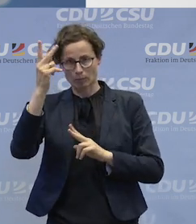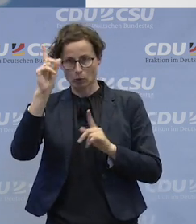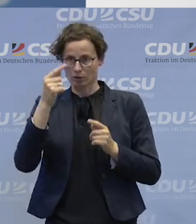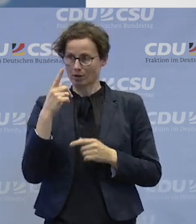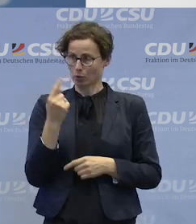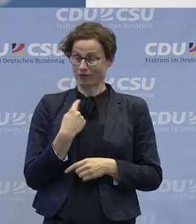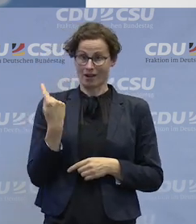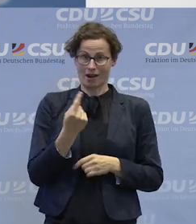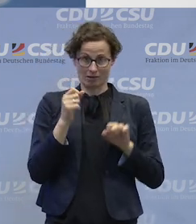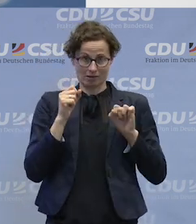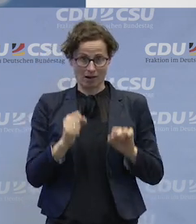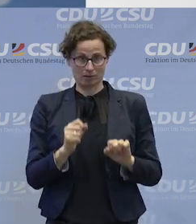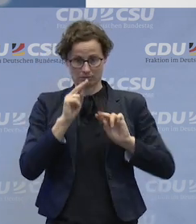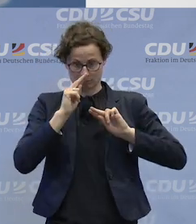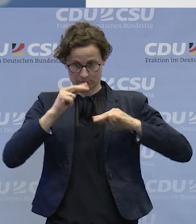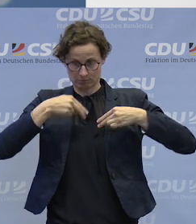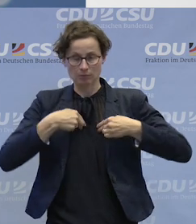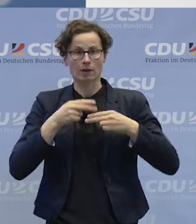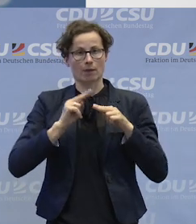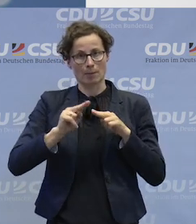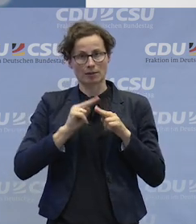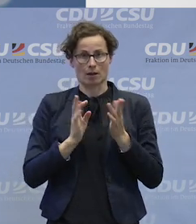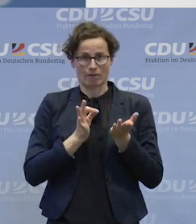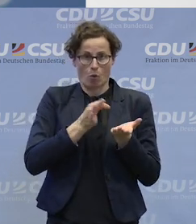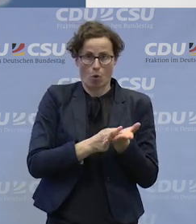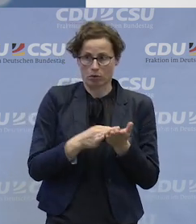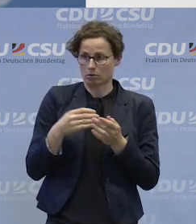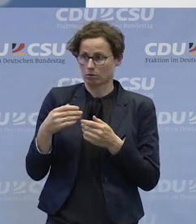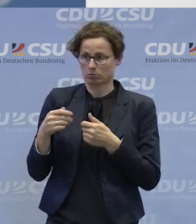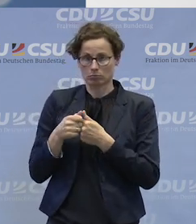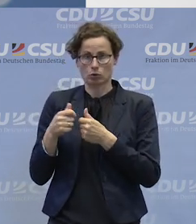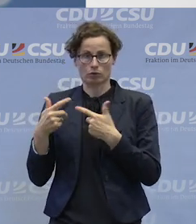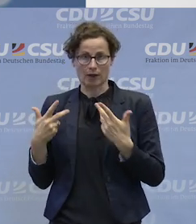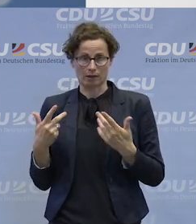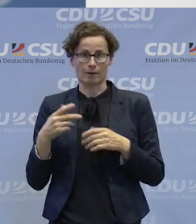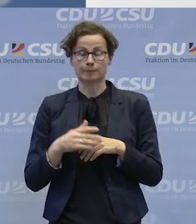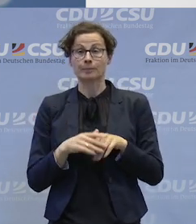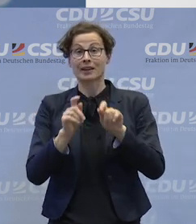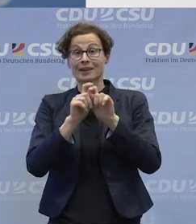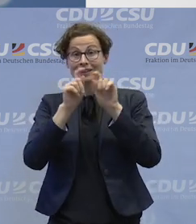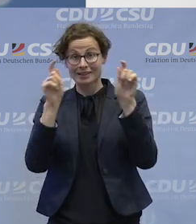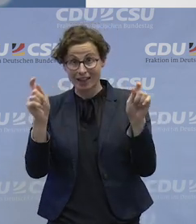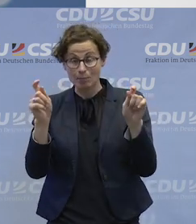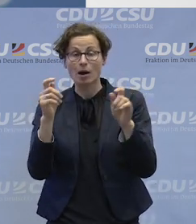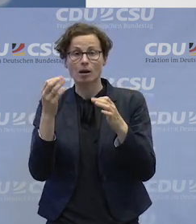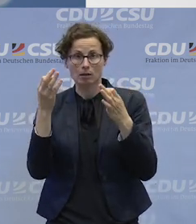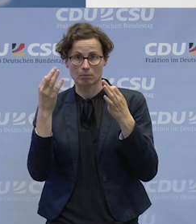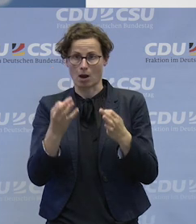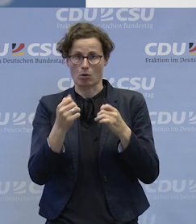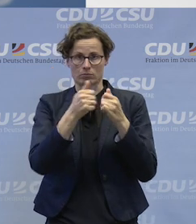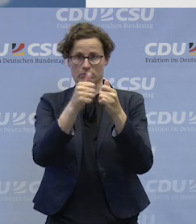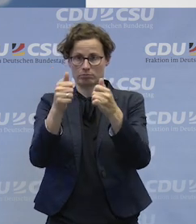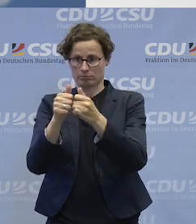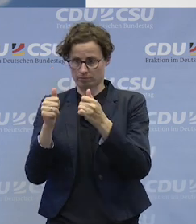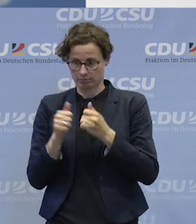Stelle etwas besser macht. Wir brauchen natürlich für dieses Thema, das wir heute besprochen haben, die Unternehmen, ganz wesentlich. Wir brauchen die